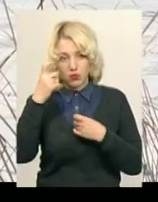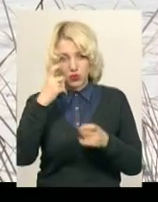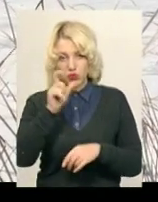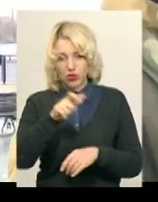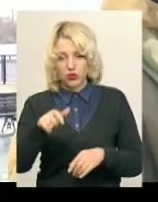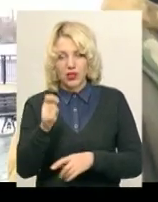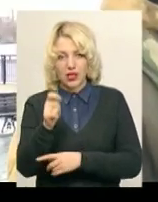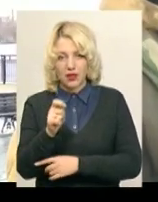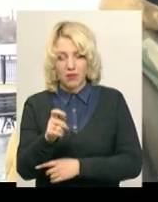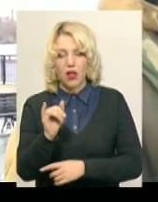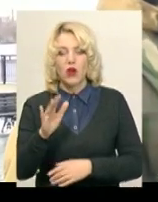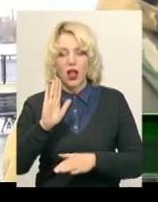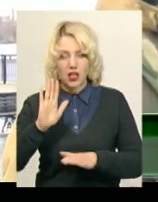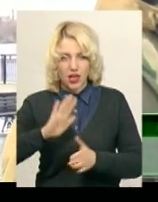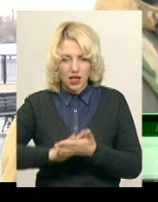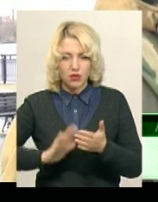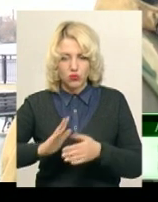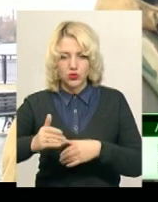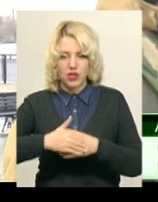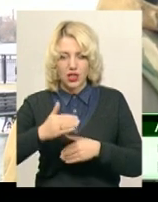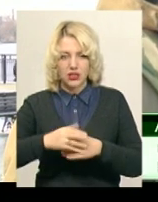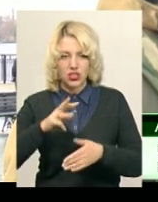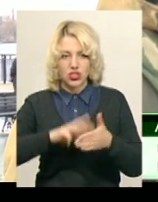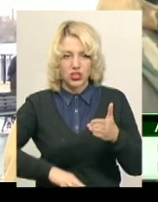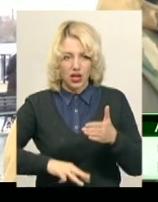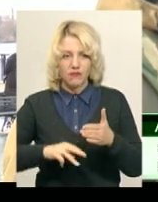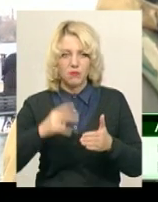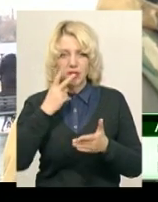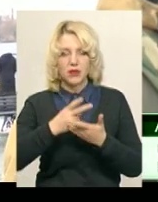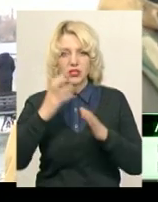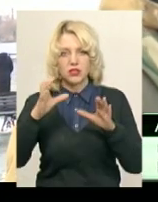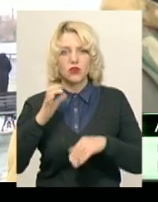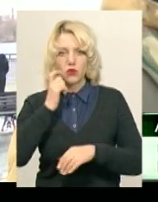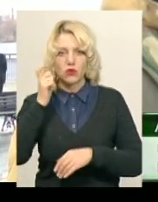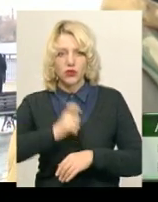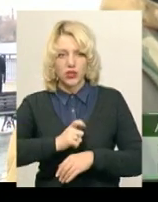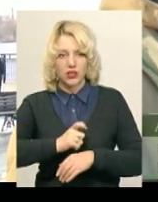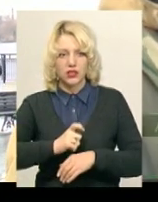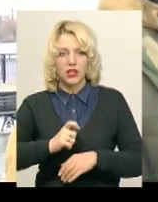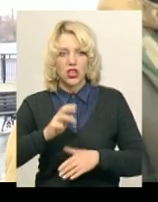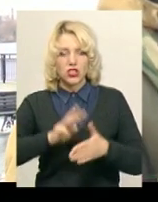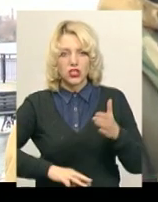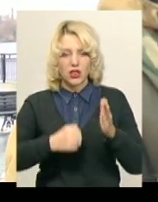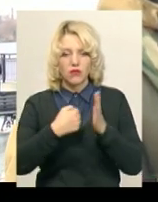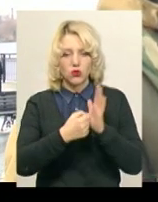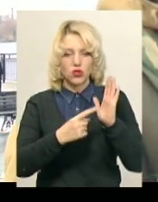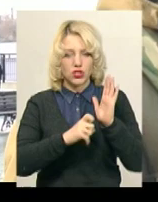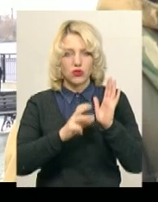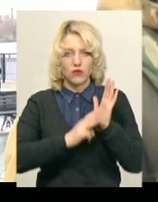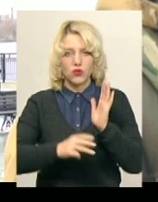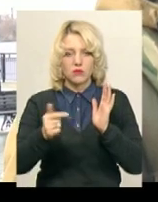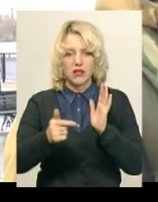Далі каратимуть. Штраф передбачений частиною 3-4 статті 85 Кодексу про адміністративні правопорушення. Штрафи до 680